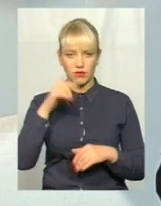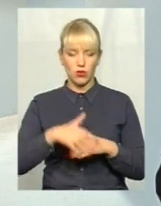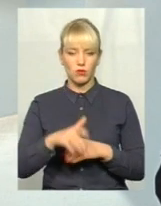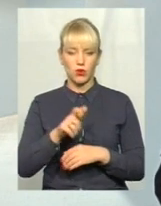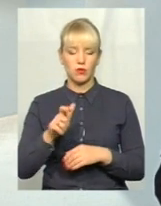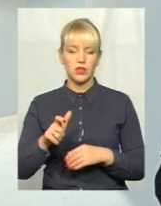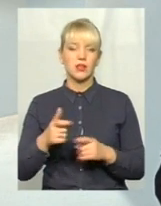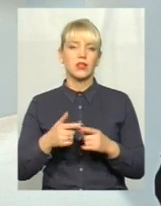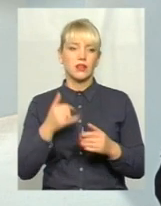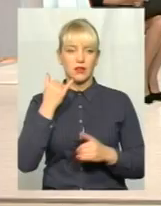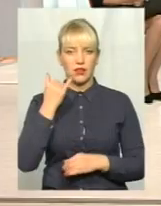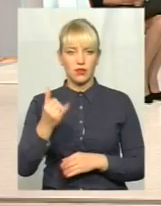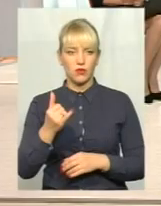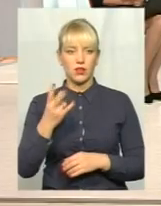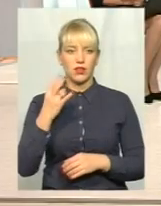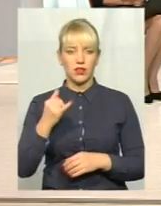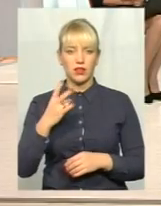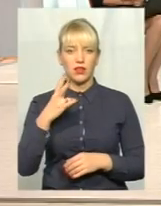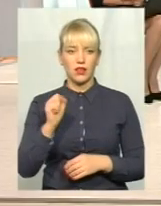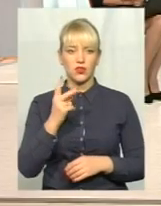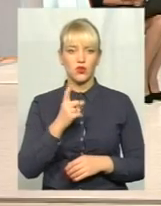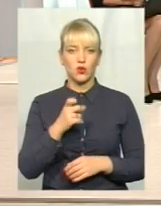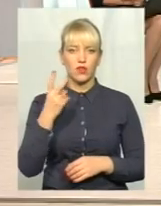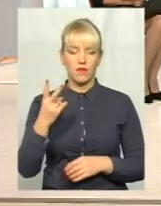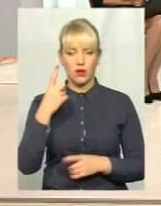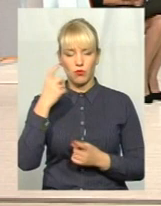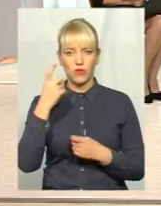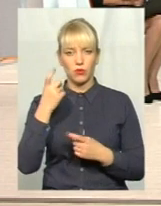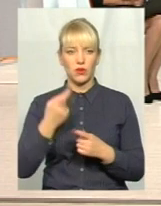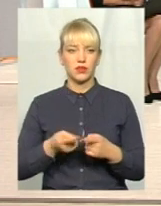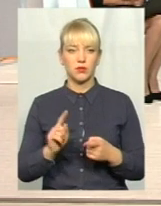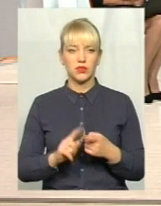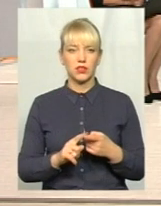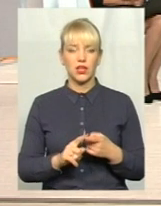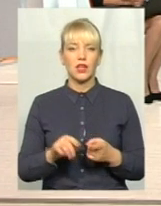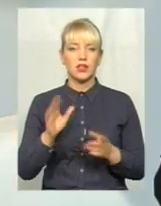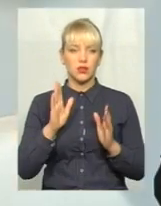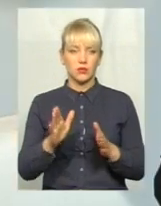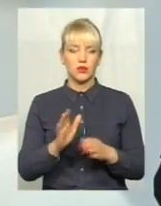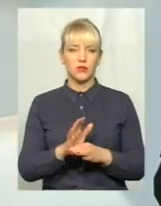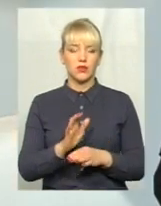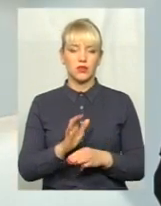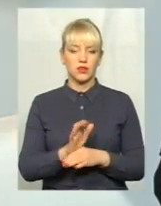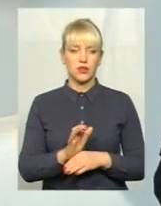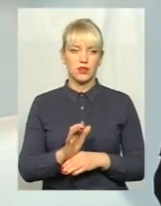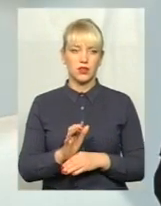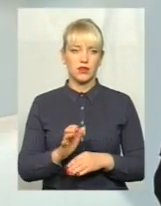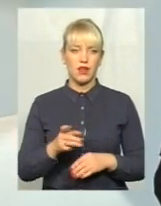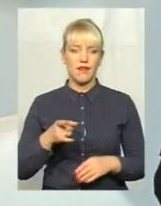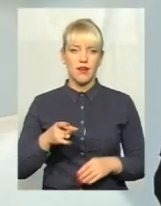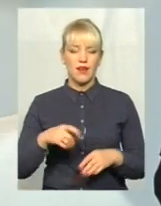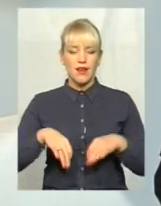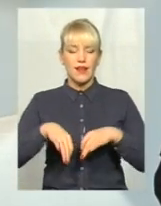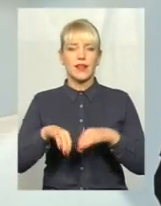телефонувати на лінію 102, повідомляти про це, і буде направлятися відповідний екіпаж, який